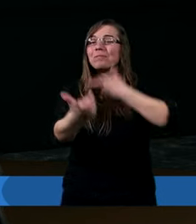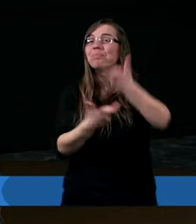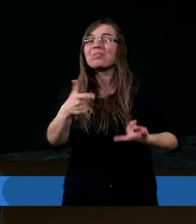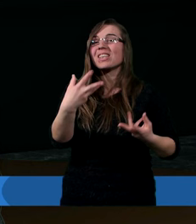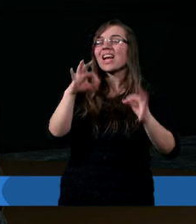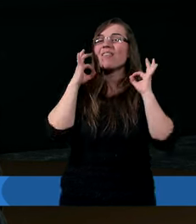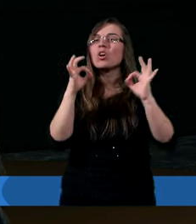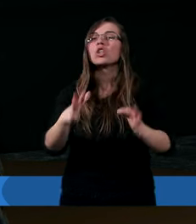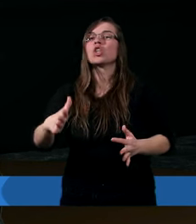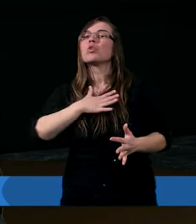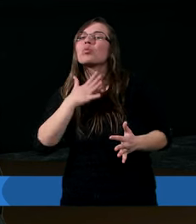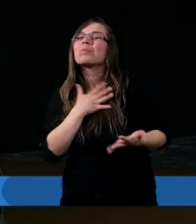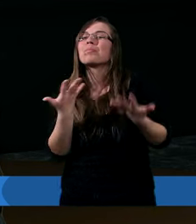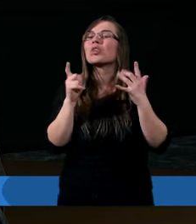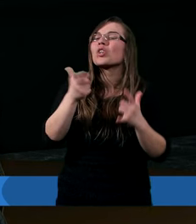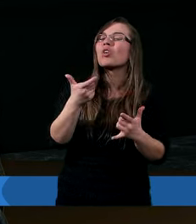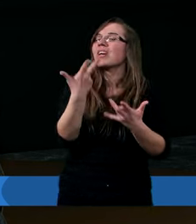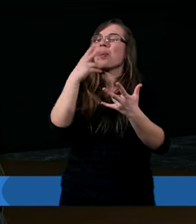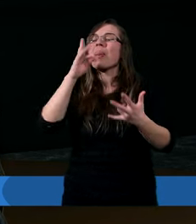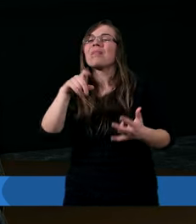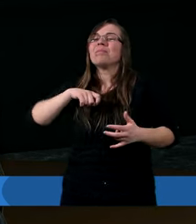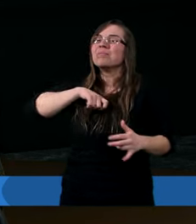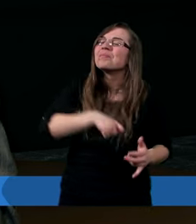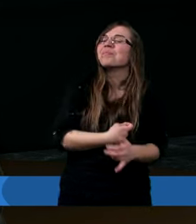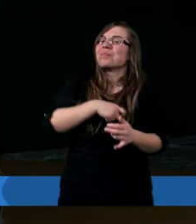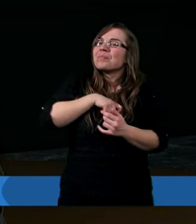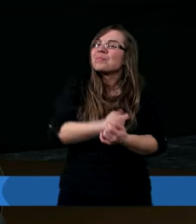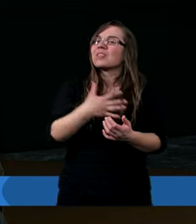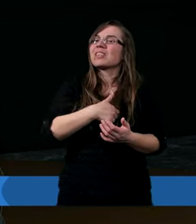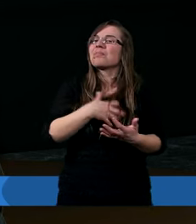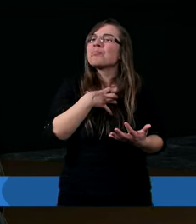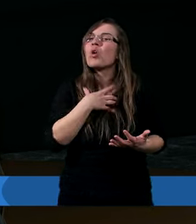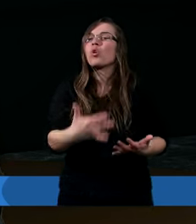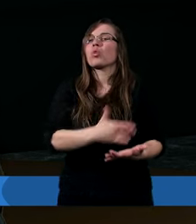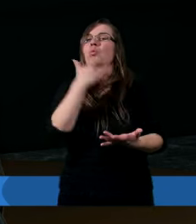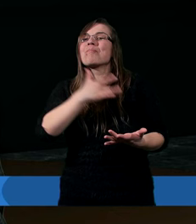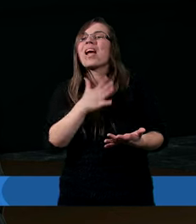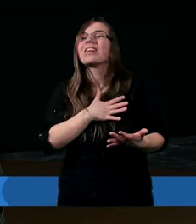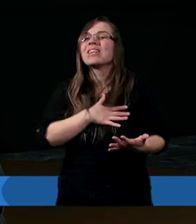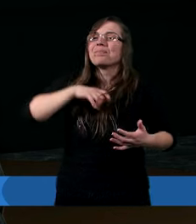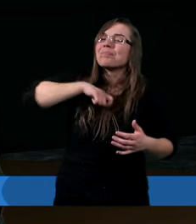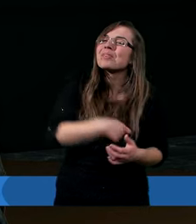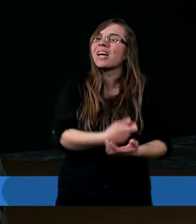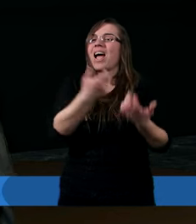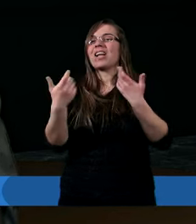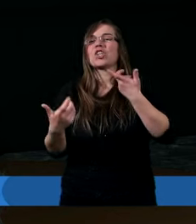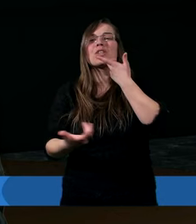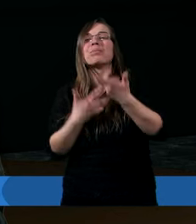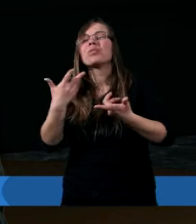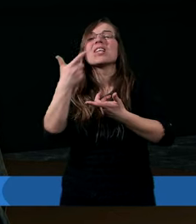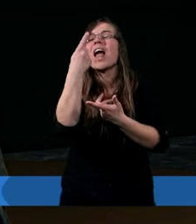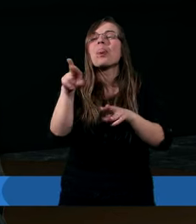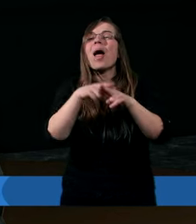to było niewłaściwe, to czujemy, że to jest coś nie tak. Kiedy myślę, że sumienie jest jak gdyby też jednym z narzędzi, które